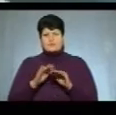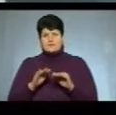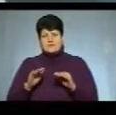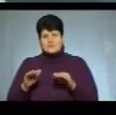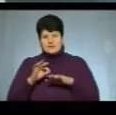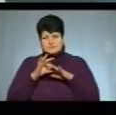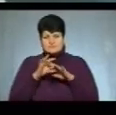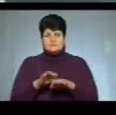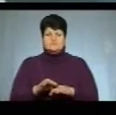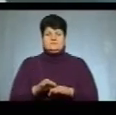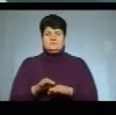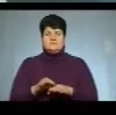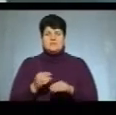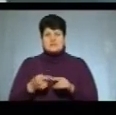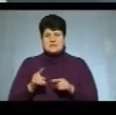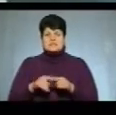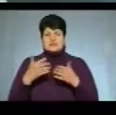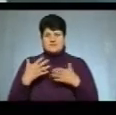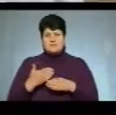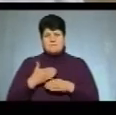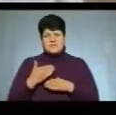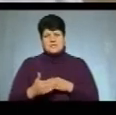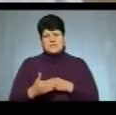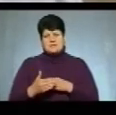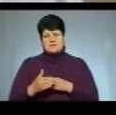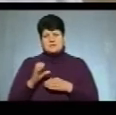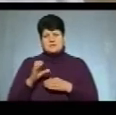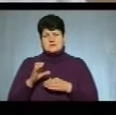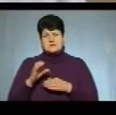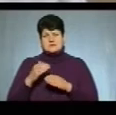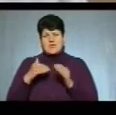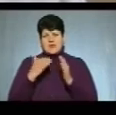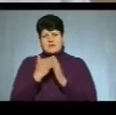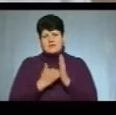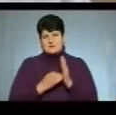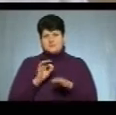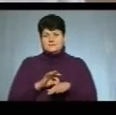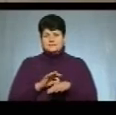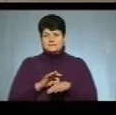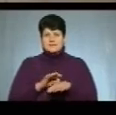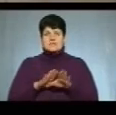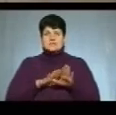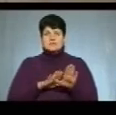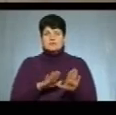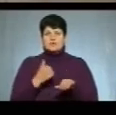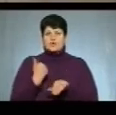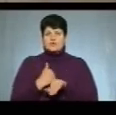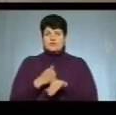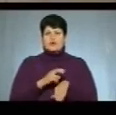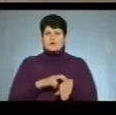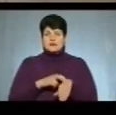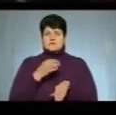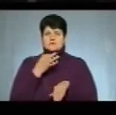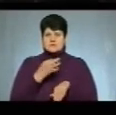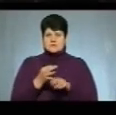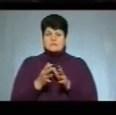це вже на пізніх стадіях. Заступник головного лікаря обласного онкодиспансеру Микола Прокопчук повідомив,